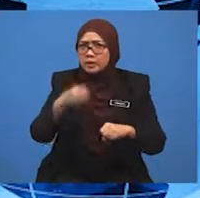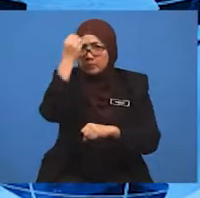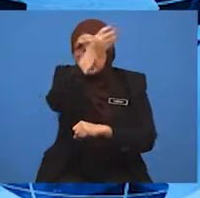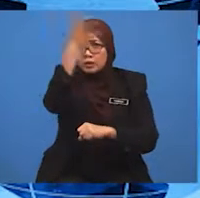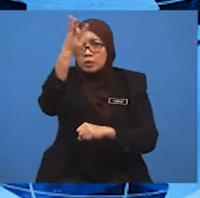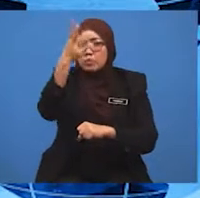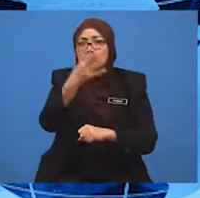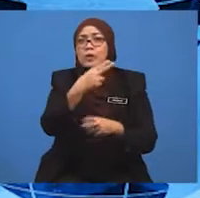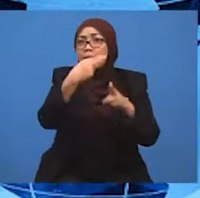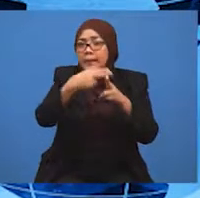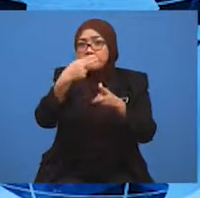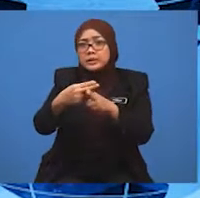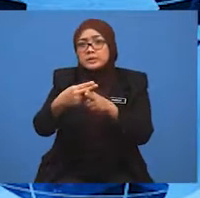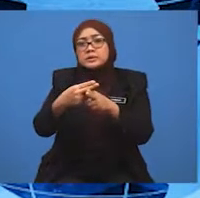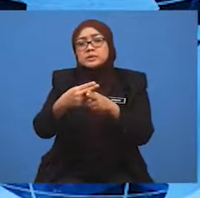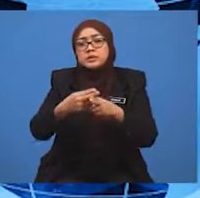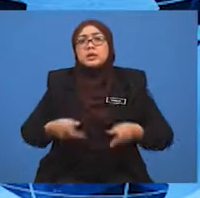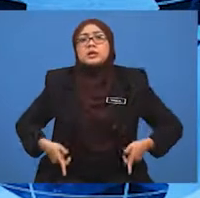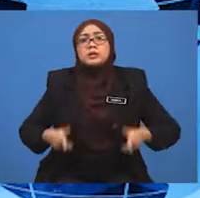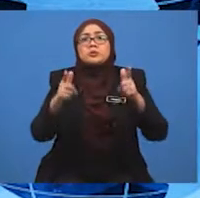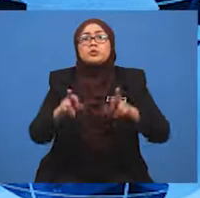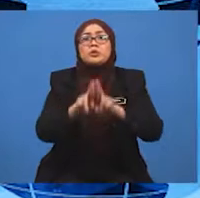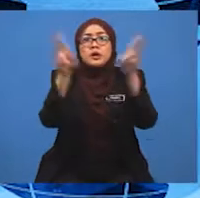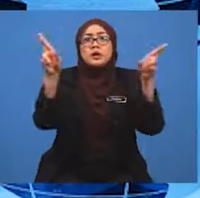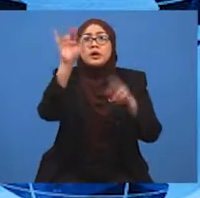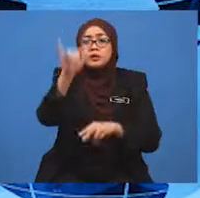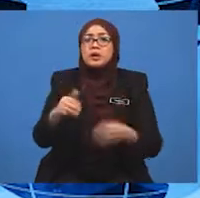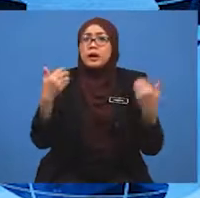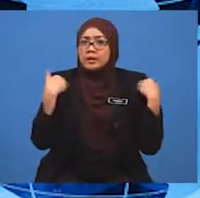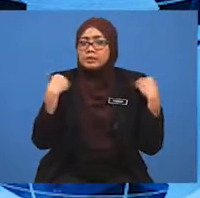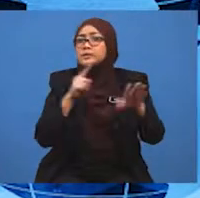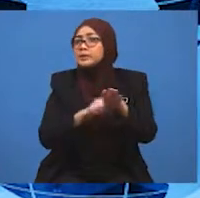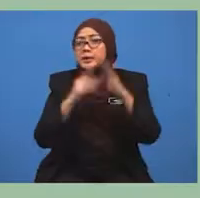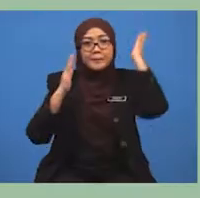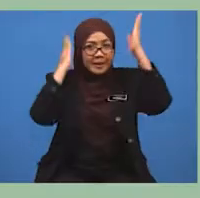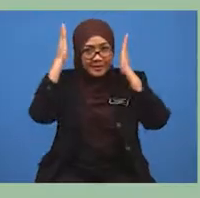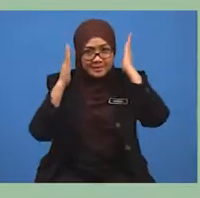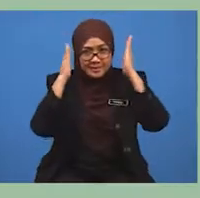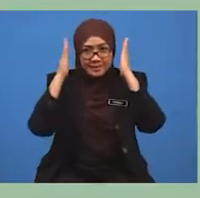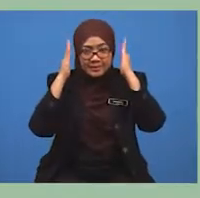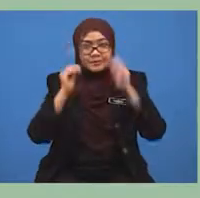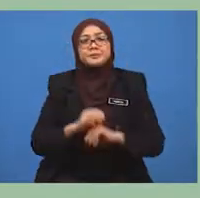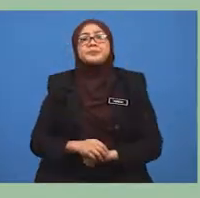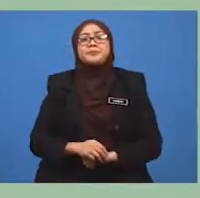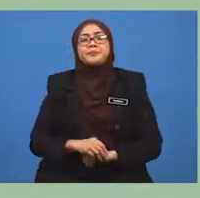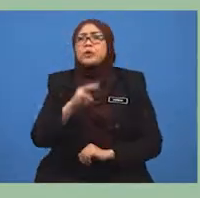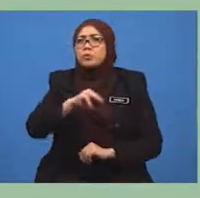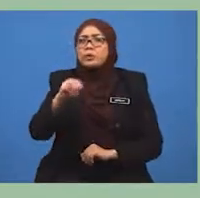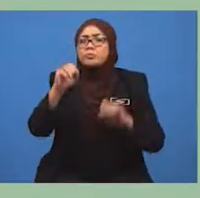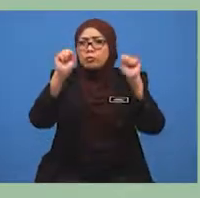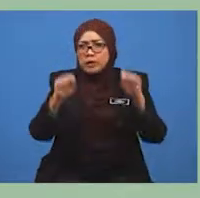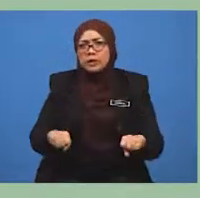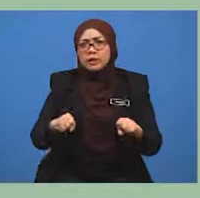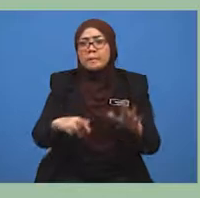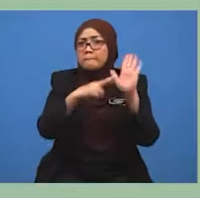jaringan lebuh raya utama yang terdapat di Malaysia? Murid-murid boleh merujuk